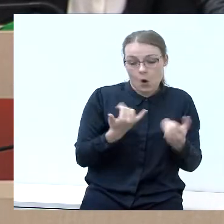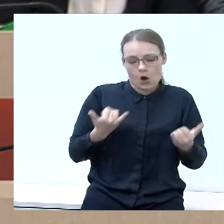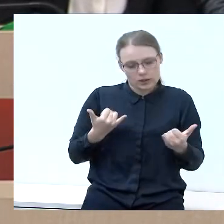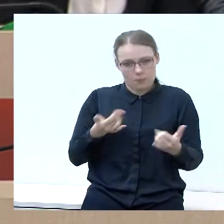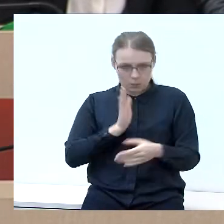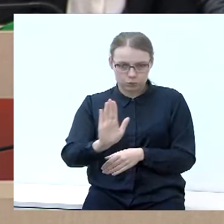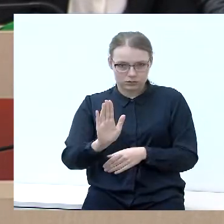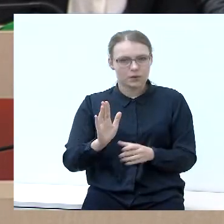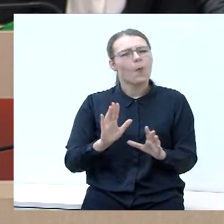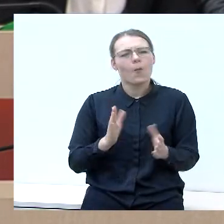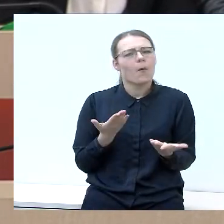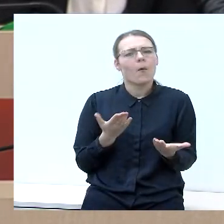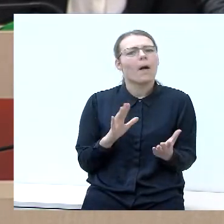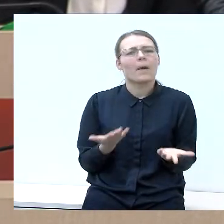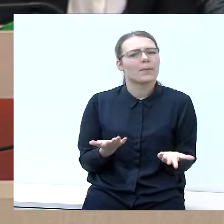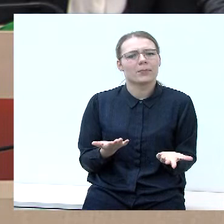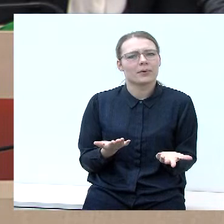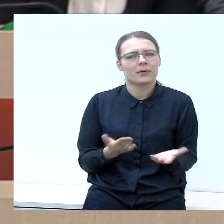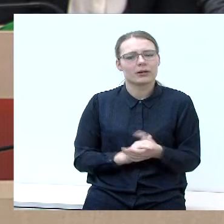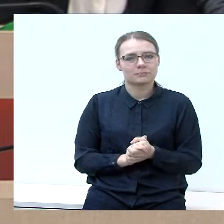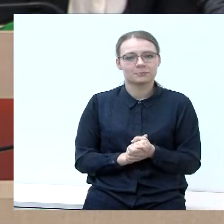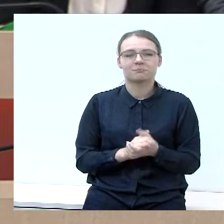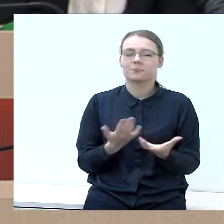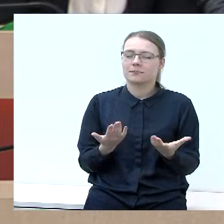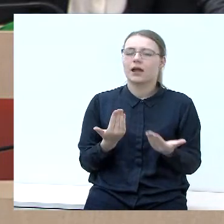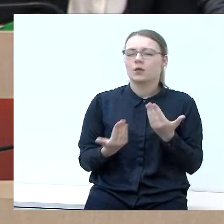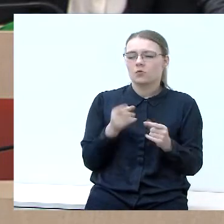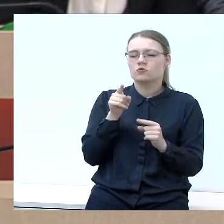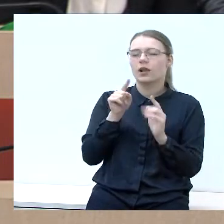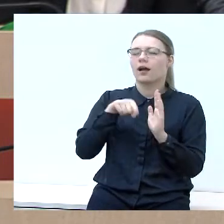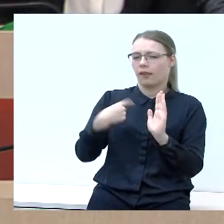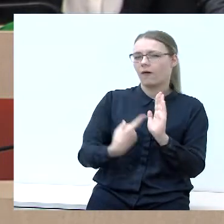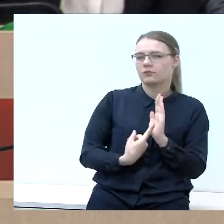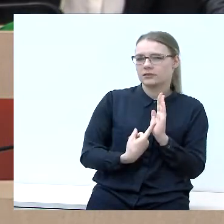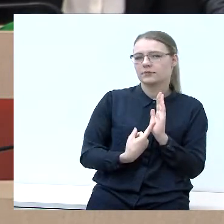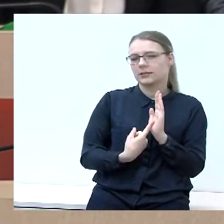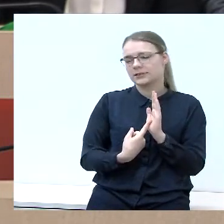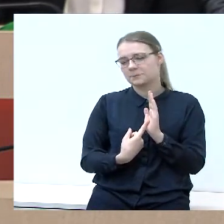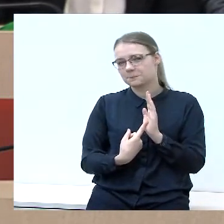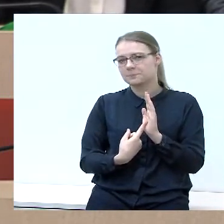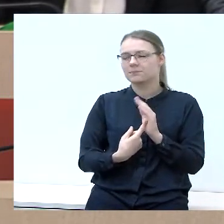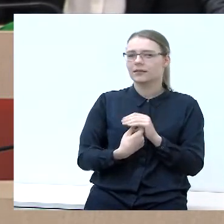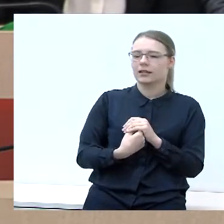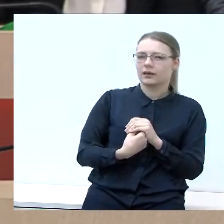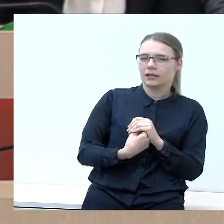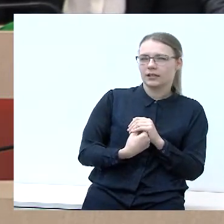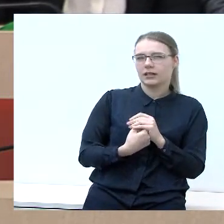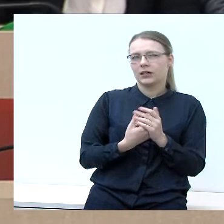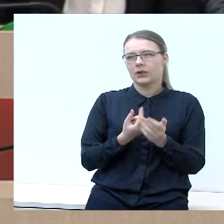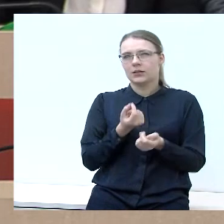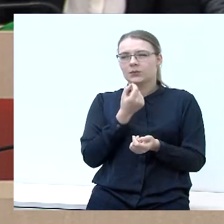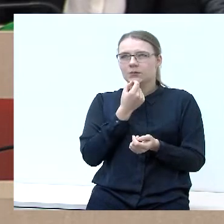Na, manau, šitas klausimas ne visai, ne visai,